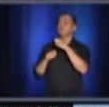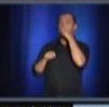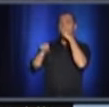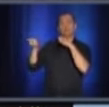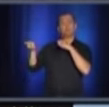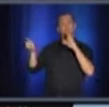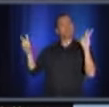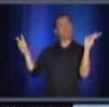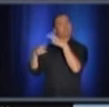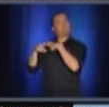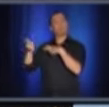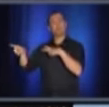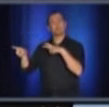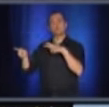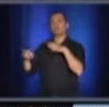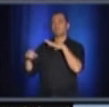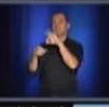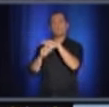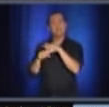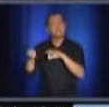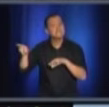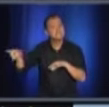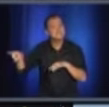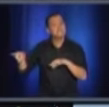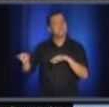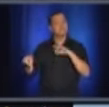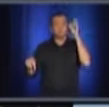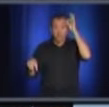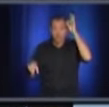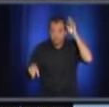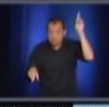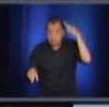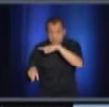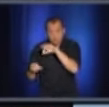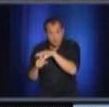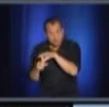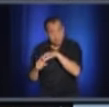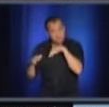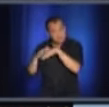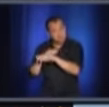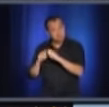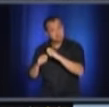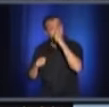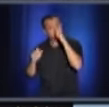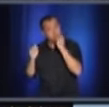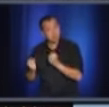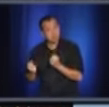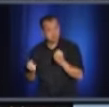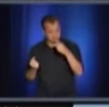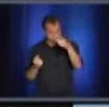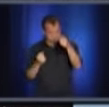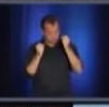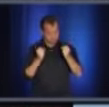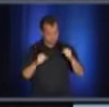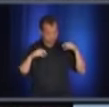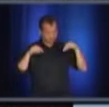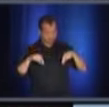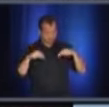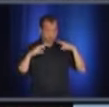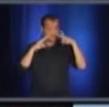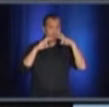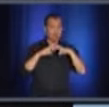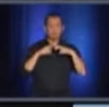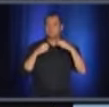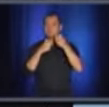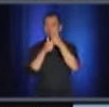c'est le cas en France, des choses comme ça. Est-ce que la décentralisation des analyses, c'est quelque chose qui est possible ici ou ce n pas du